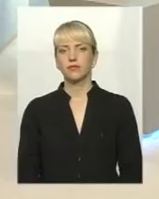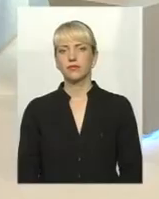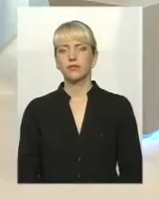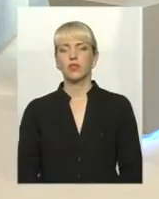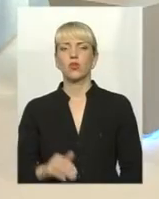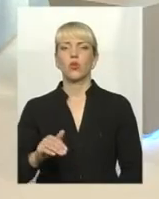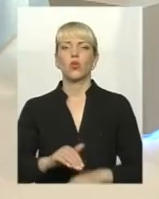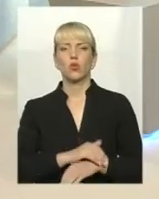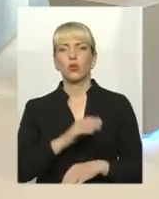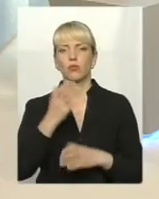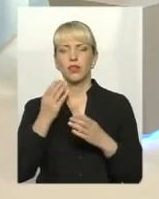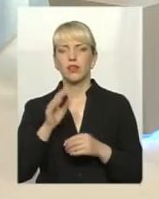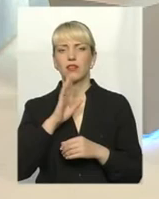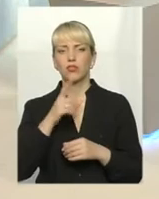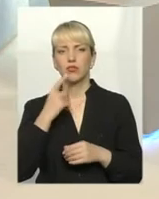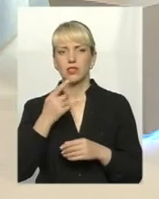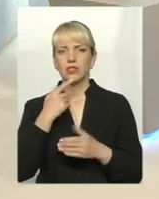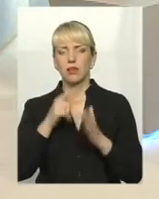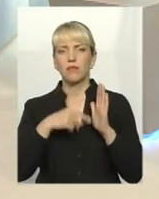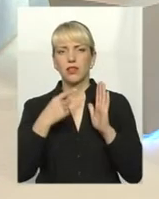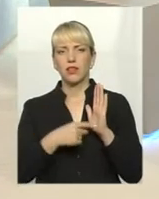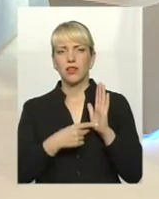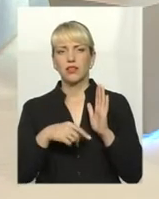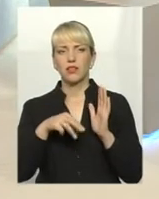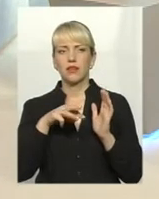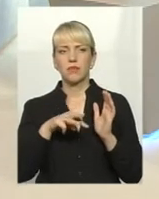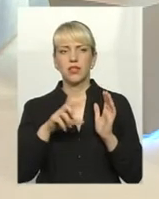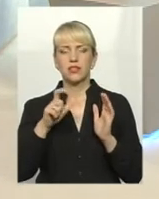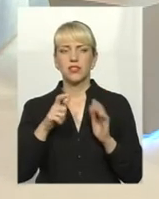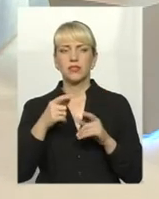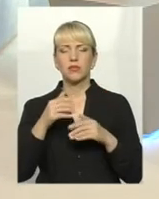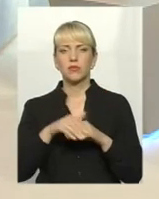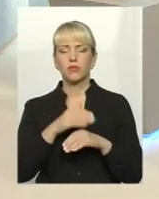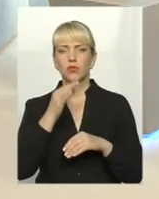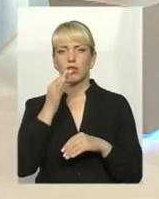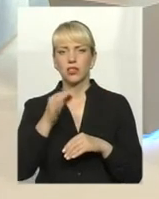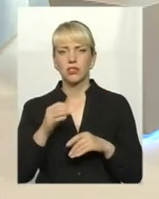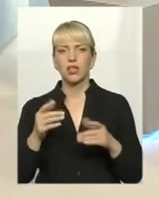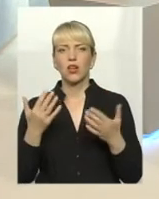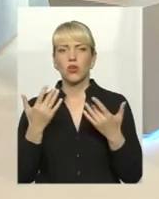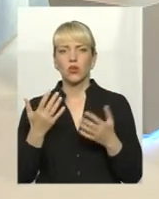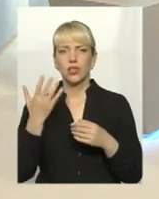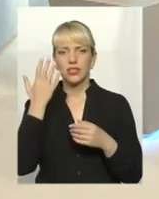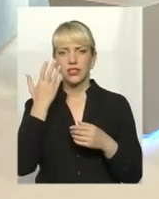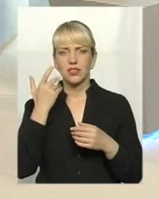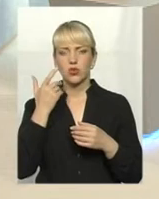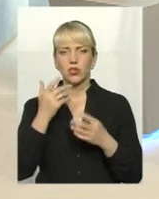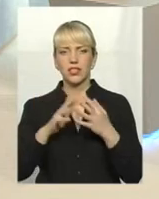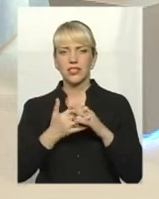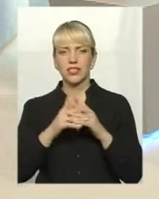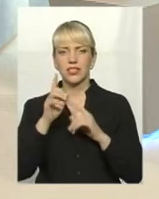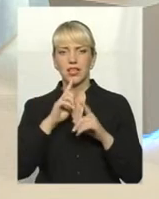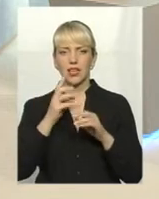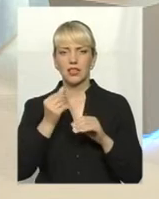Добрий день. Доброго дня. Хочу додати таке питання, я вникальнюю дійшу. Скажіть, будь ласка, коли сільська рада перерапує